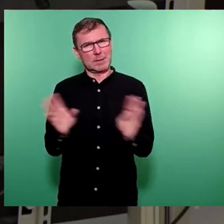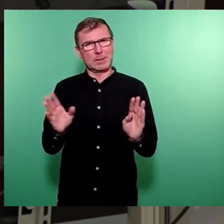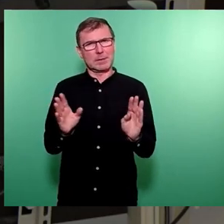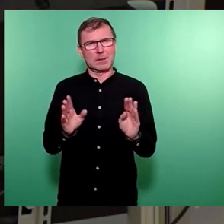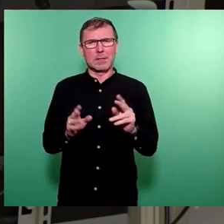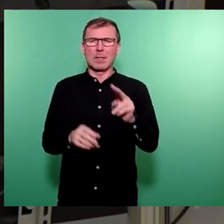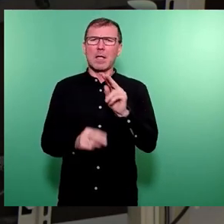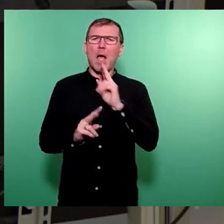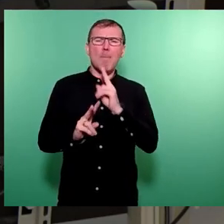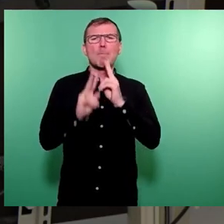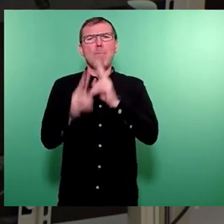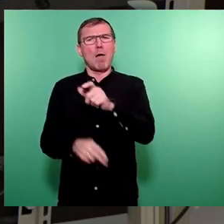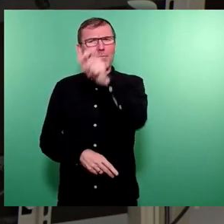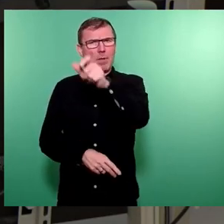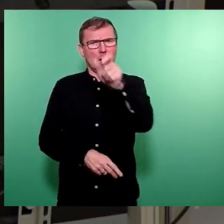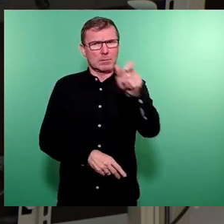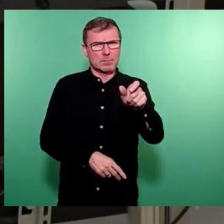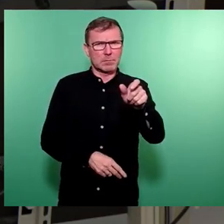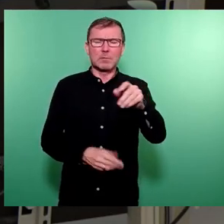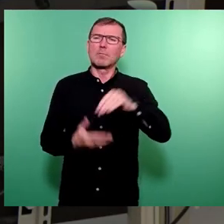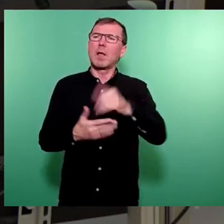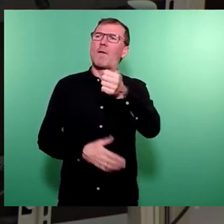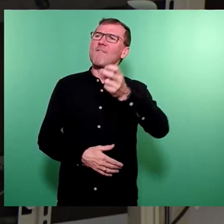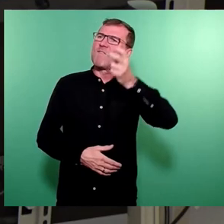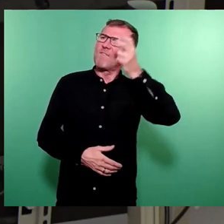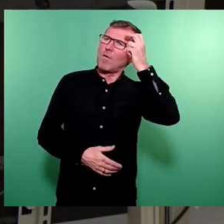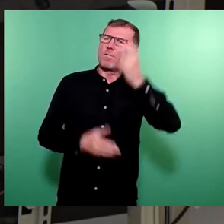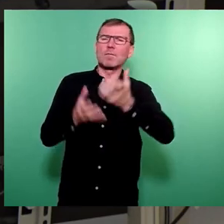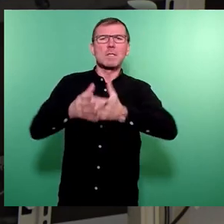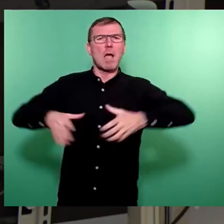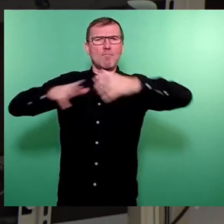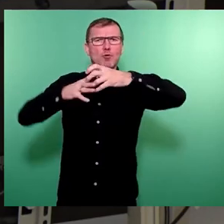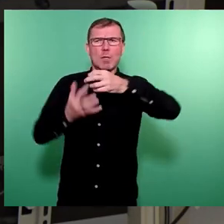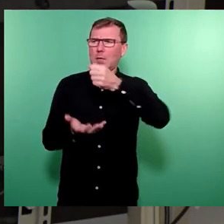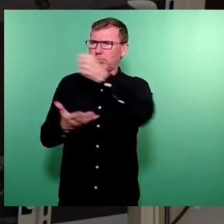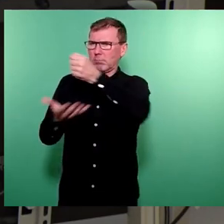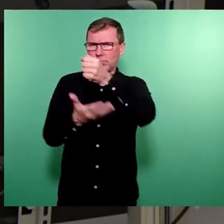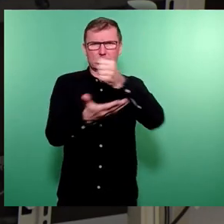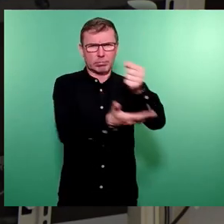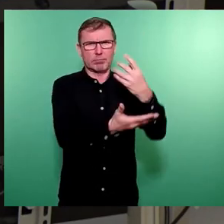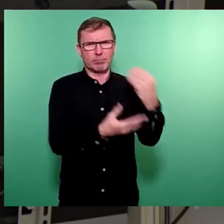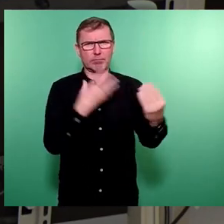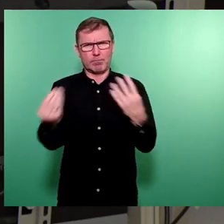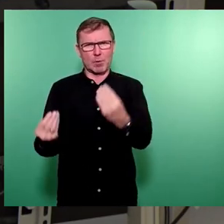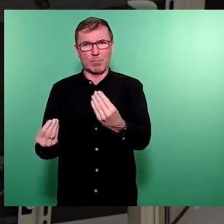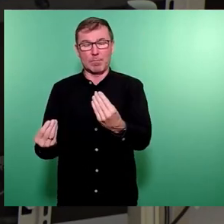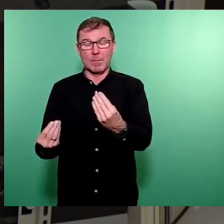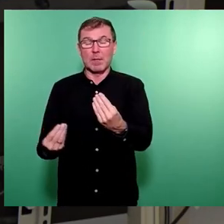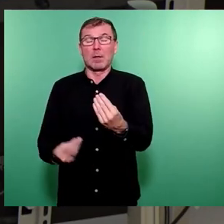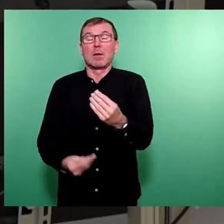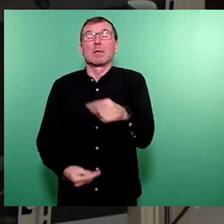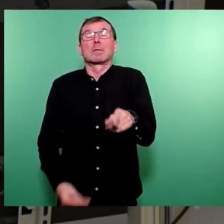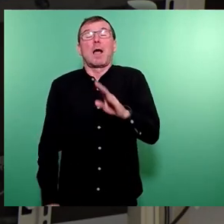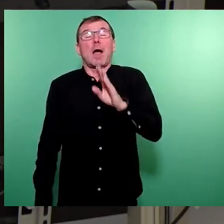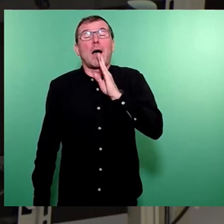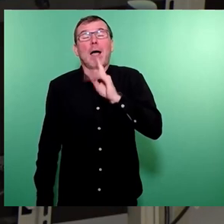Beauftragten auch mit einem vernünftigen Budget ausgestattet werden. Es ist immer noch nicht ausreichend unserer